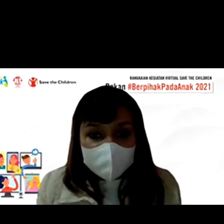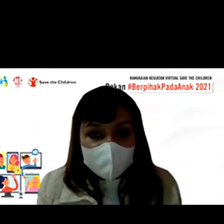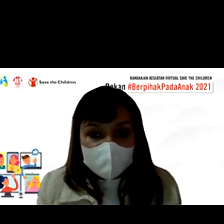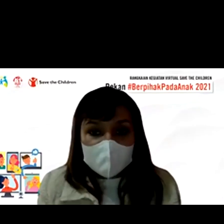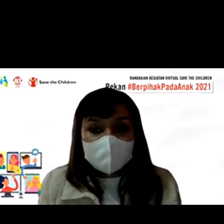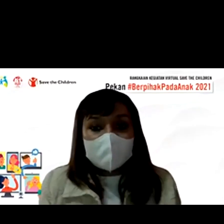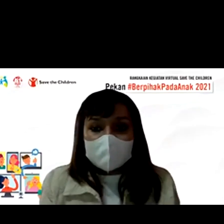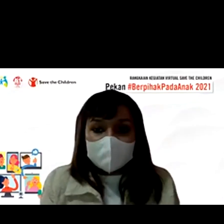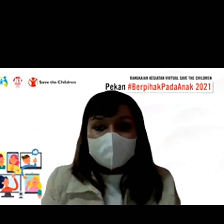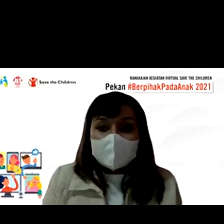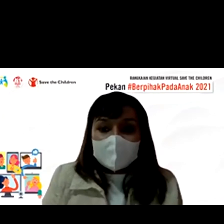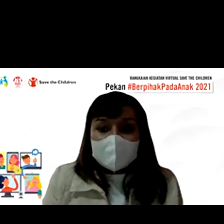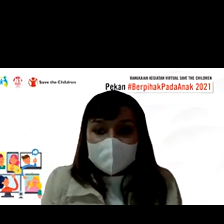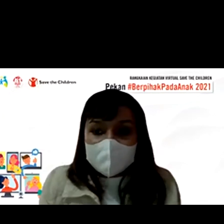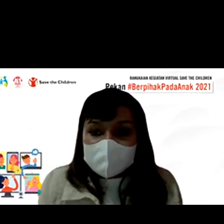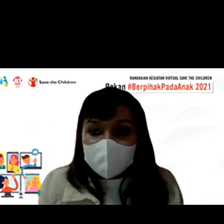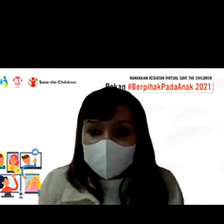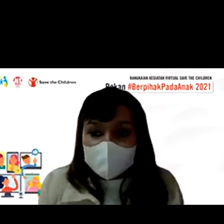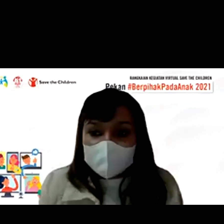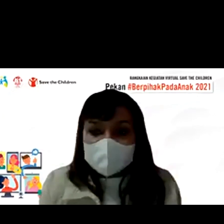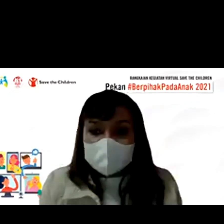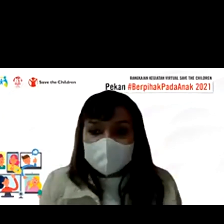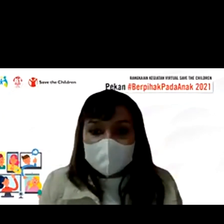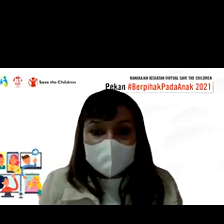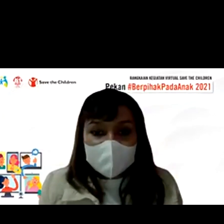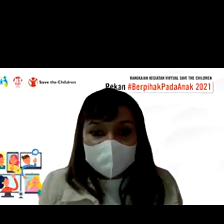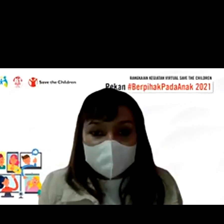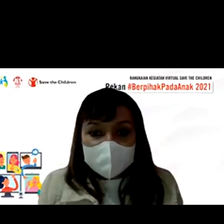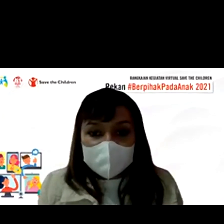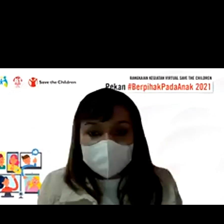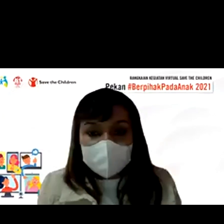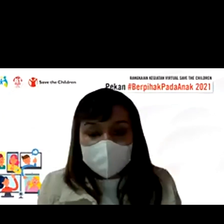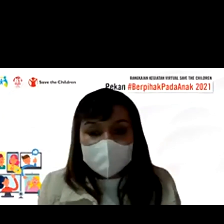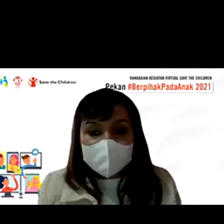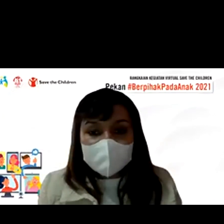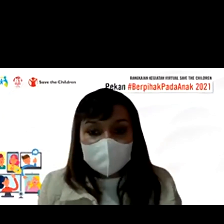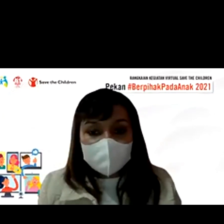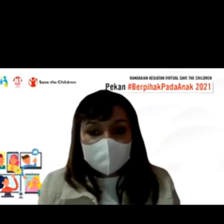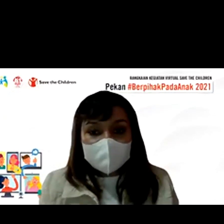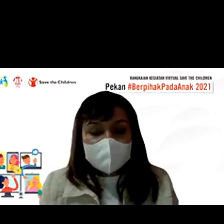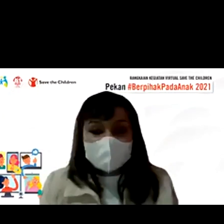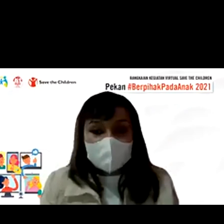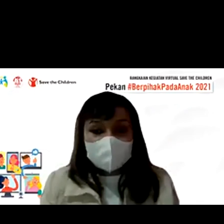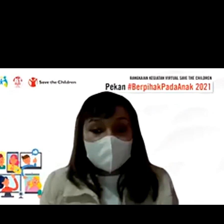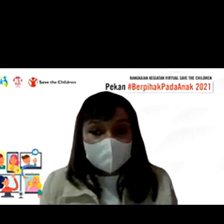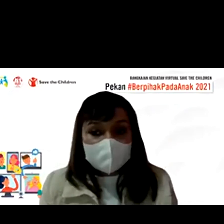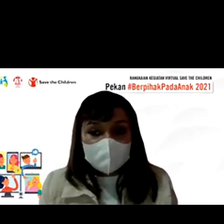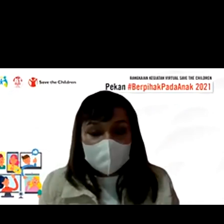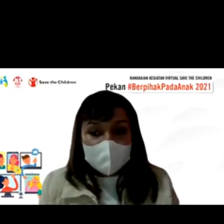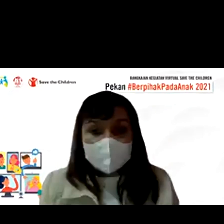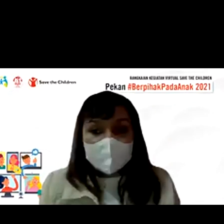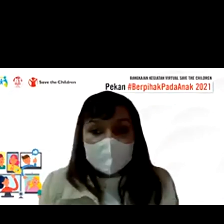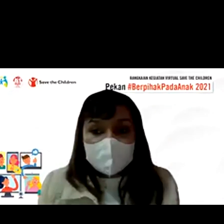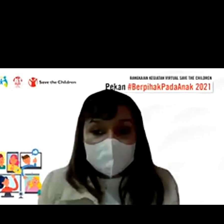masyarakat terkhususnya ibu dan anak hadirin yang saya hormati selanjutnya kita akan mendengarkan pemaparan dari yang terhormat Kepala Dinas PMD Kepupaten